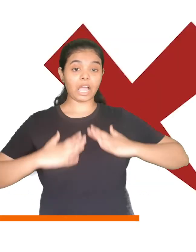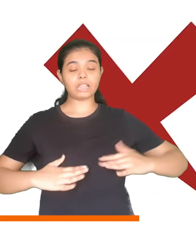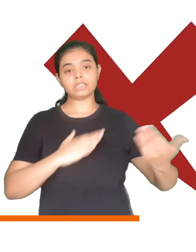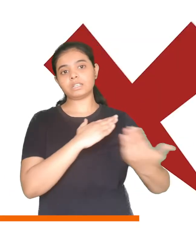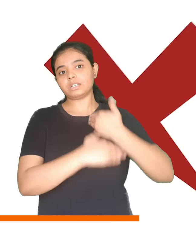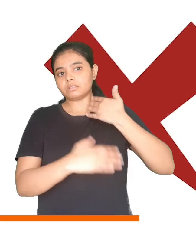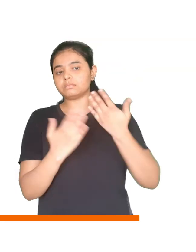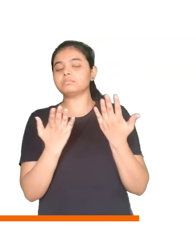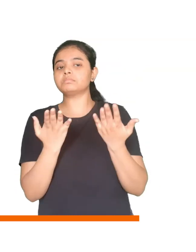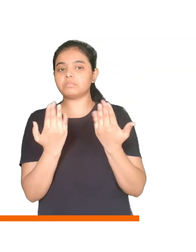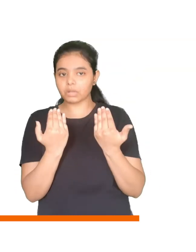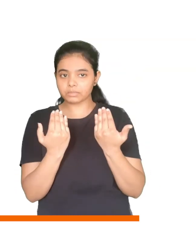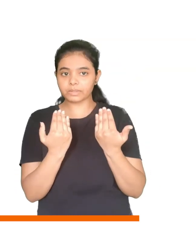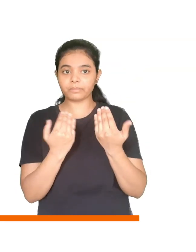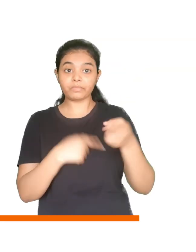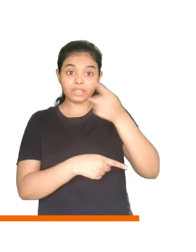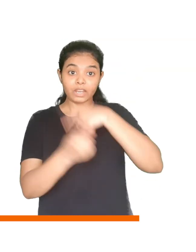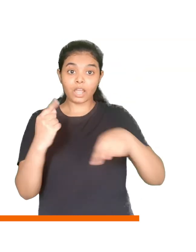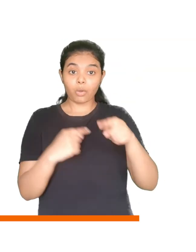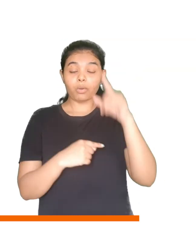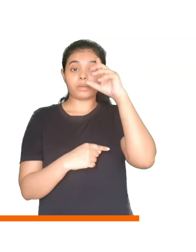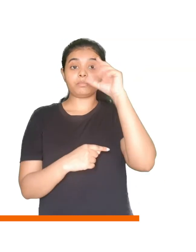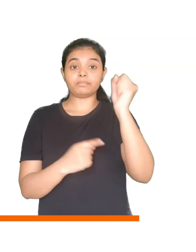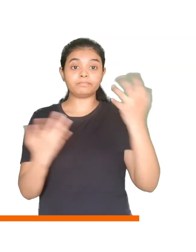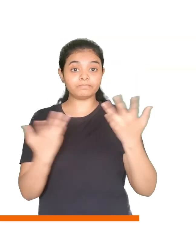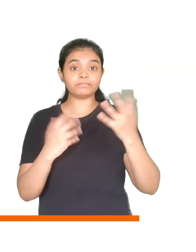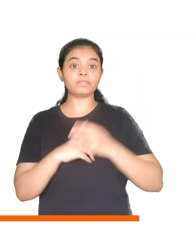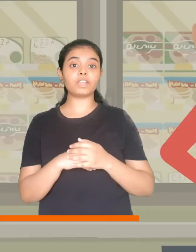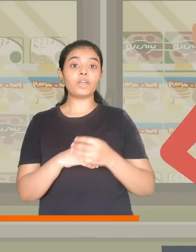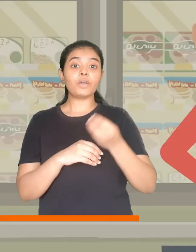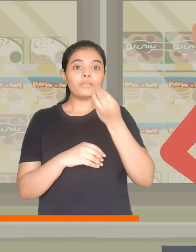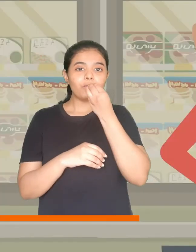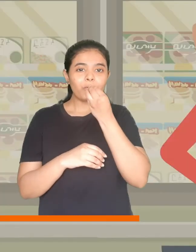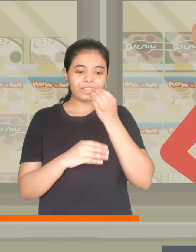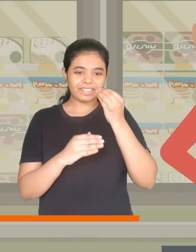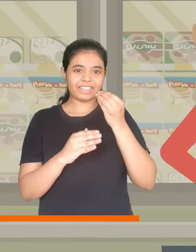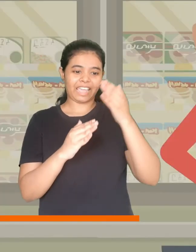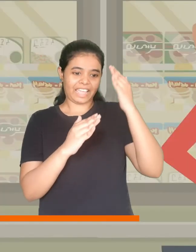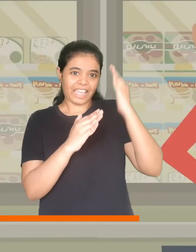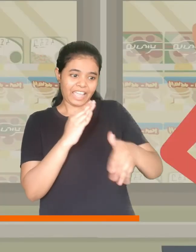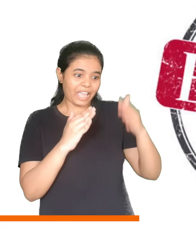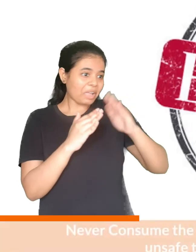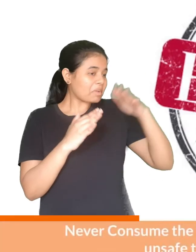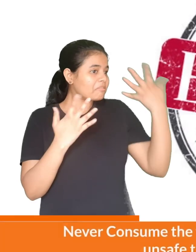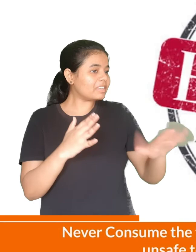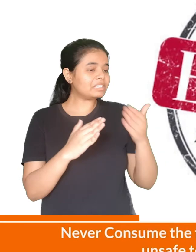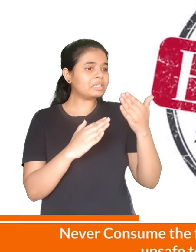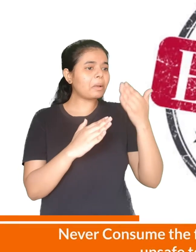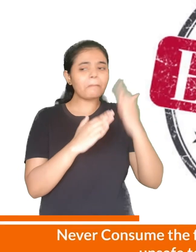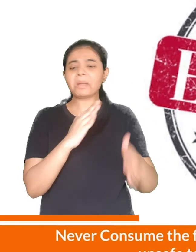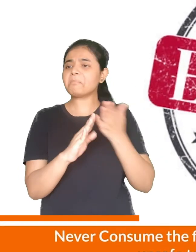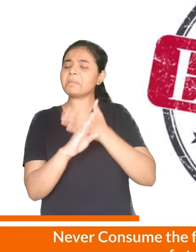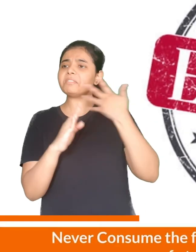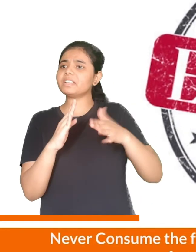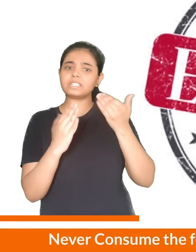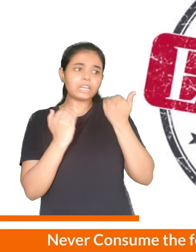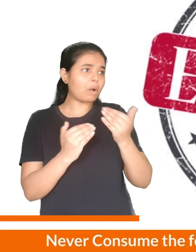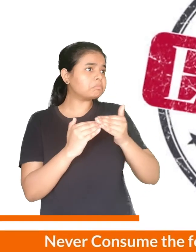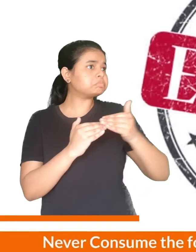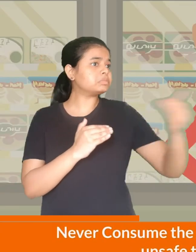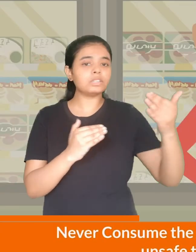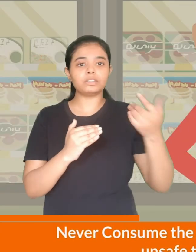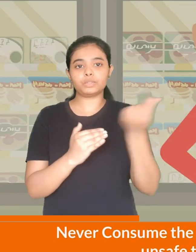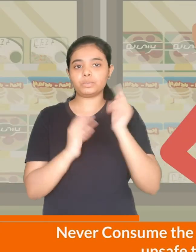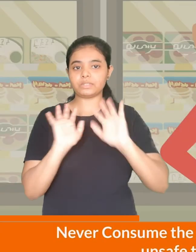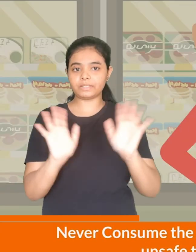लाइक नहीं है और आपके स्वास्त के लिए हानिकारक हो सकता है हमेशा याद रखिए जिन पदार्थों की expiry date निकल चुकी है